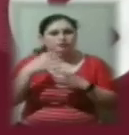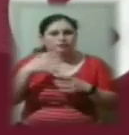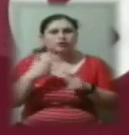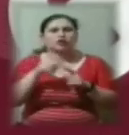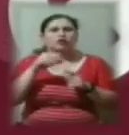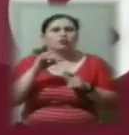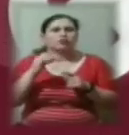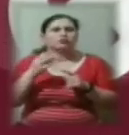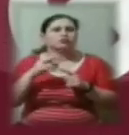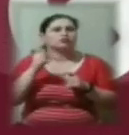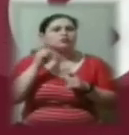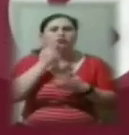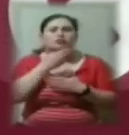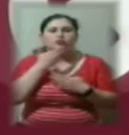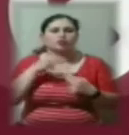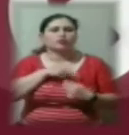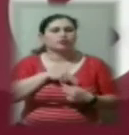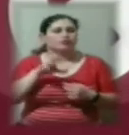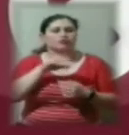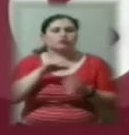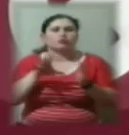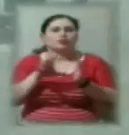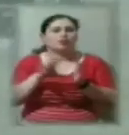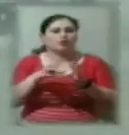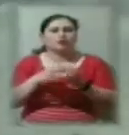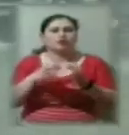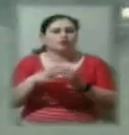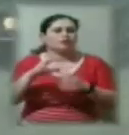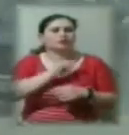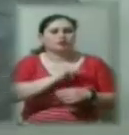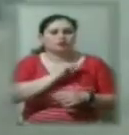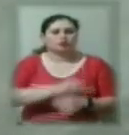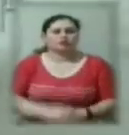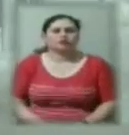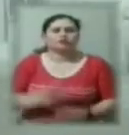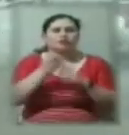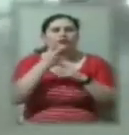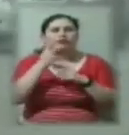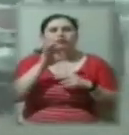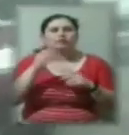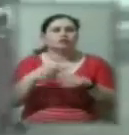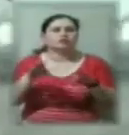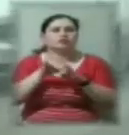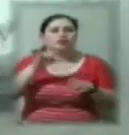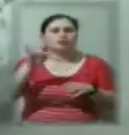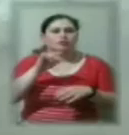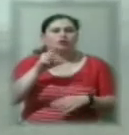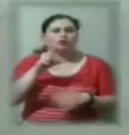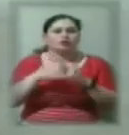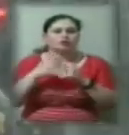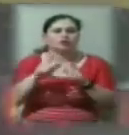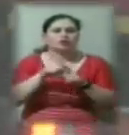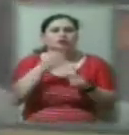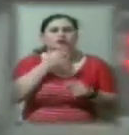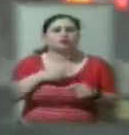З 12-ї години закритий аеропорт Херсон. Так нам сказав директор Віталій